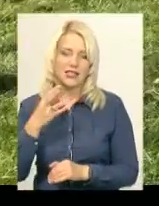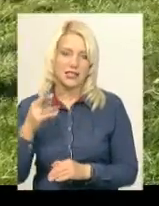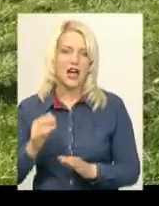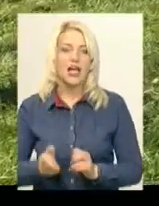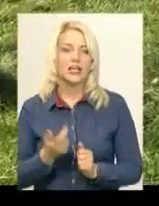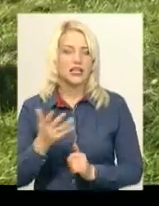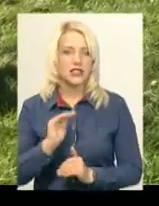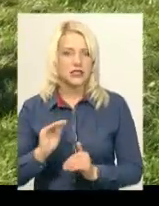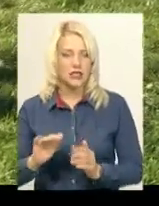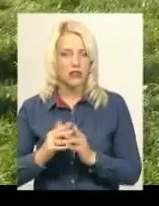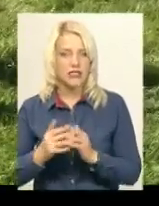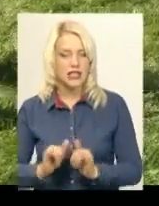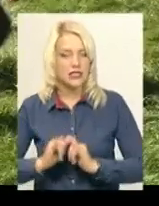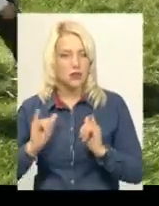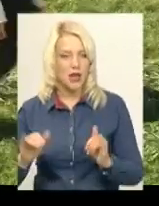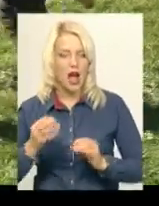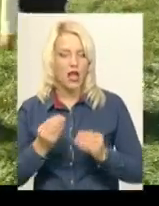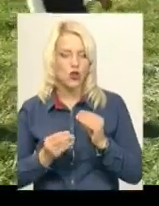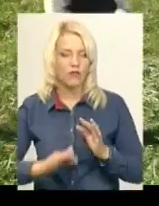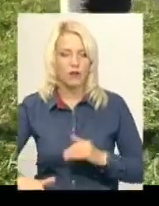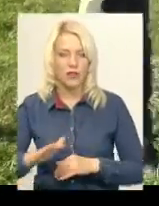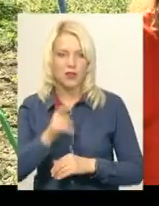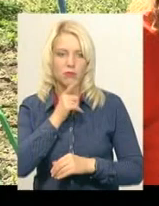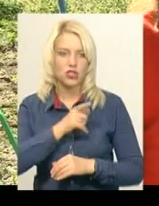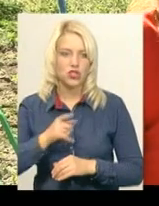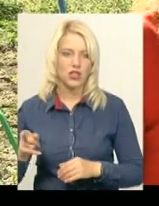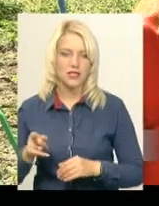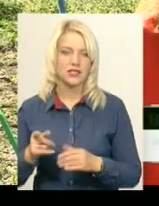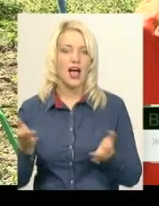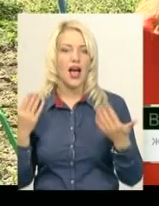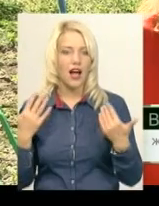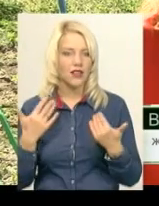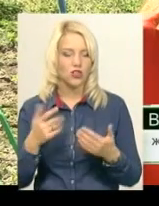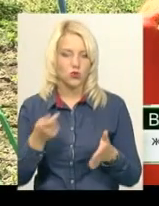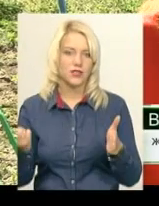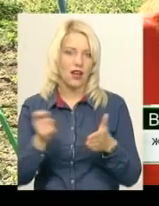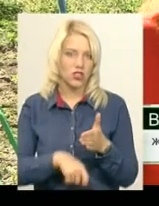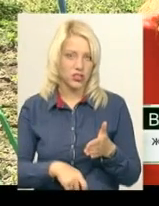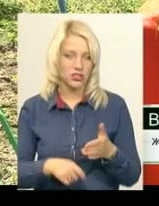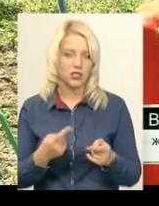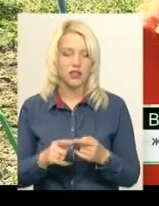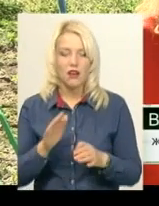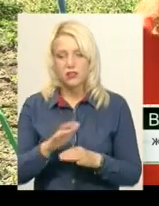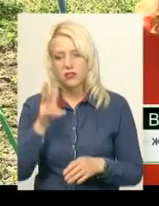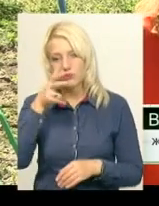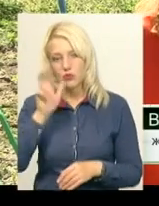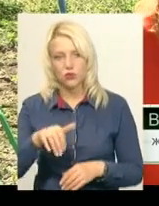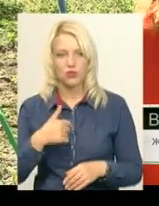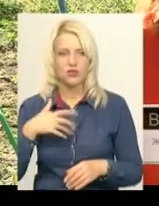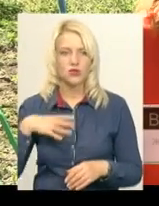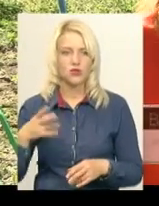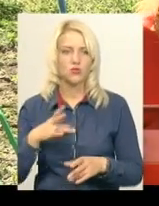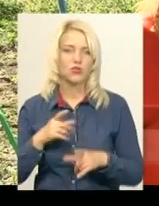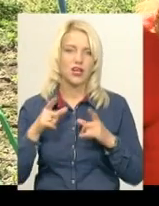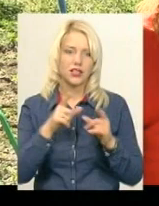збільшується, а ігровий майданчик, час канікул та на вихідні зачинений. Діткам просто скучно вдома. Ми змушені були їздити до міста,